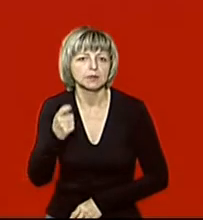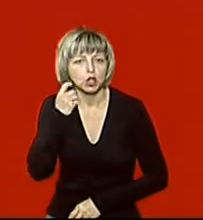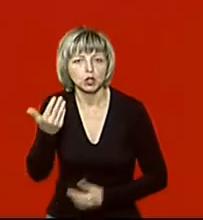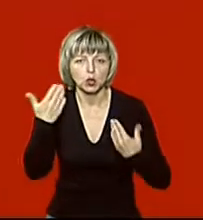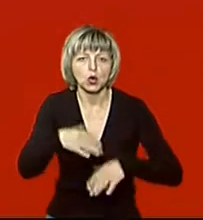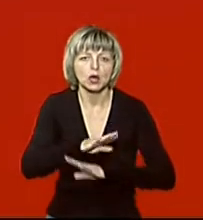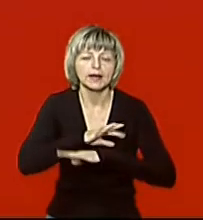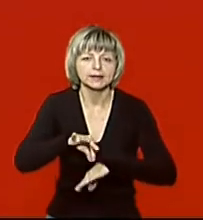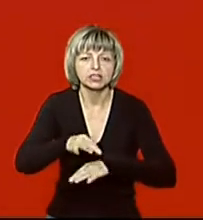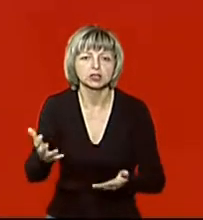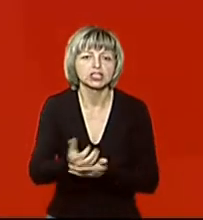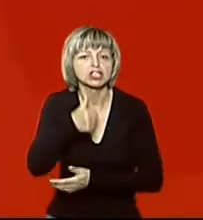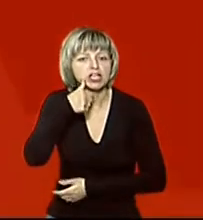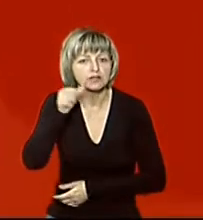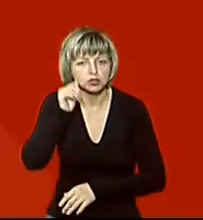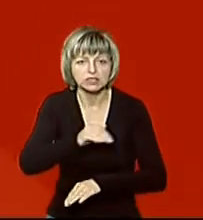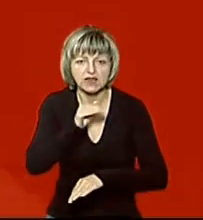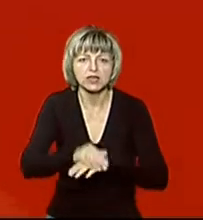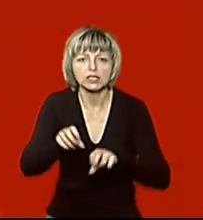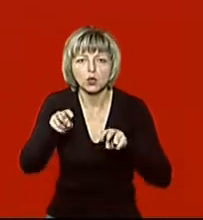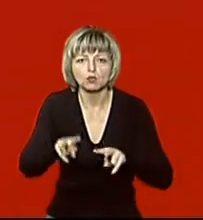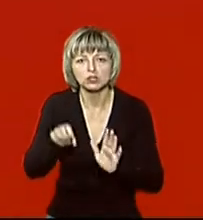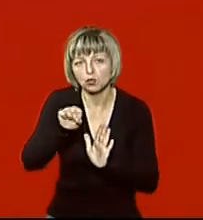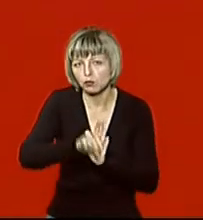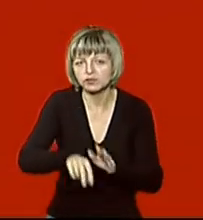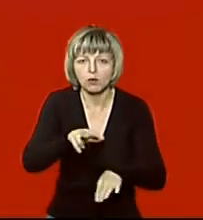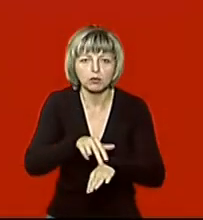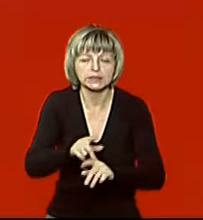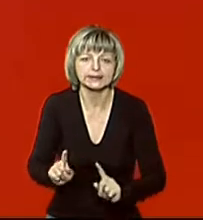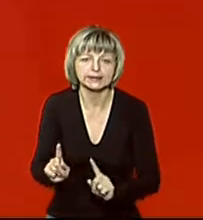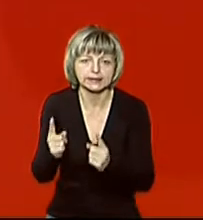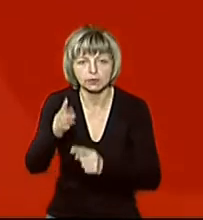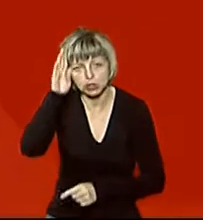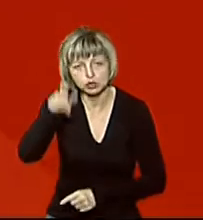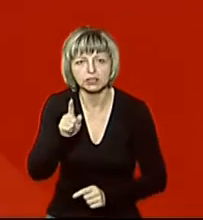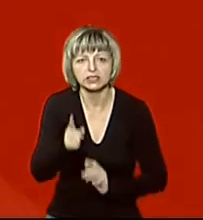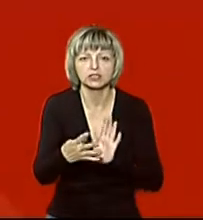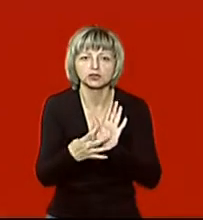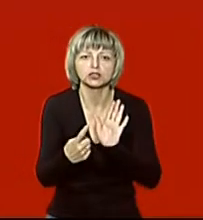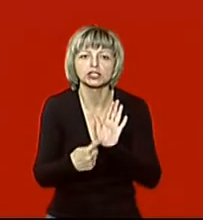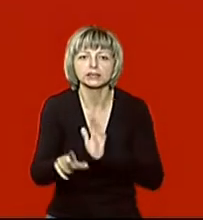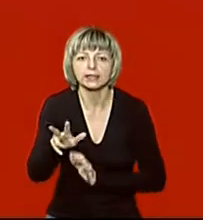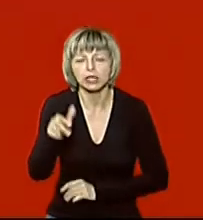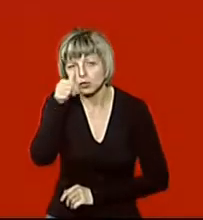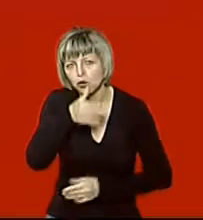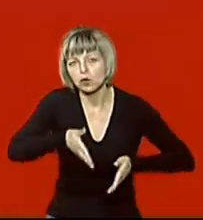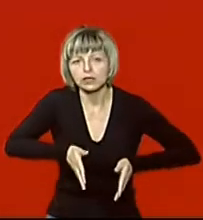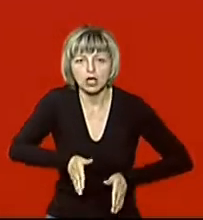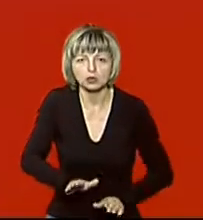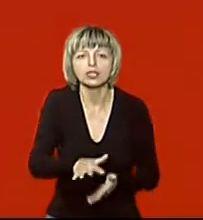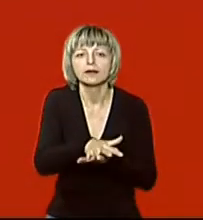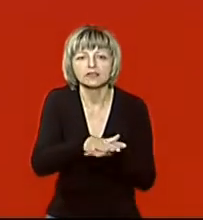Його тіло знайшли учора. За фактом умисного вбивства поліція затримала чоловіка 1963 року народження.